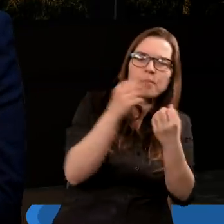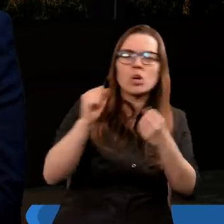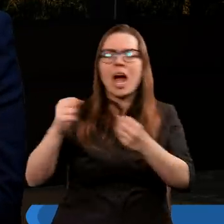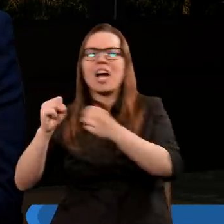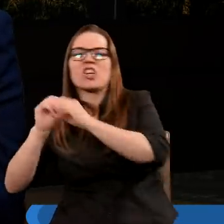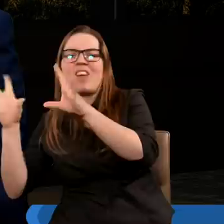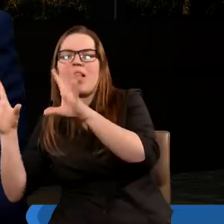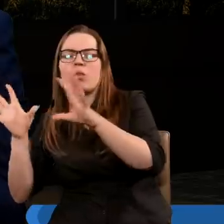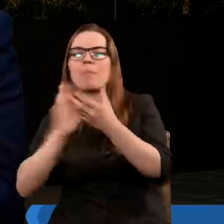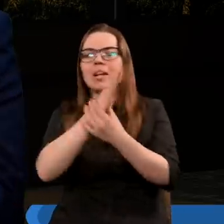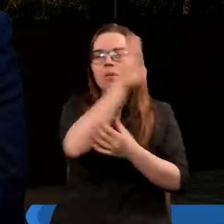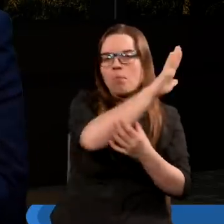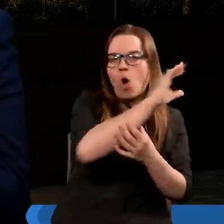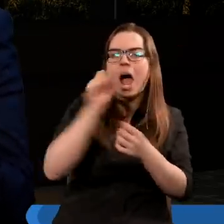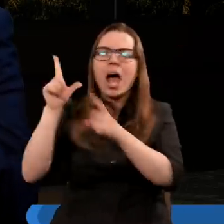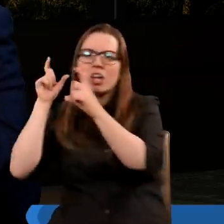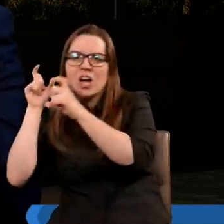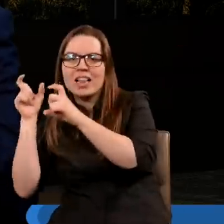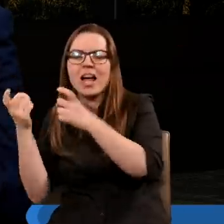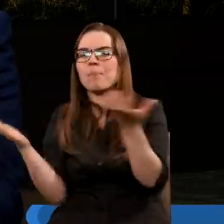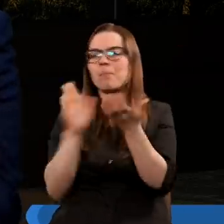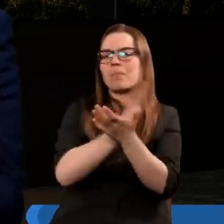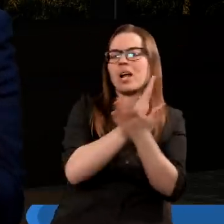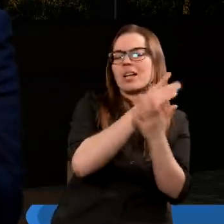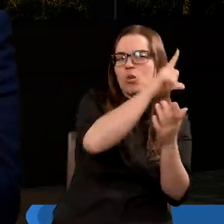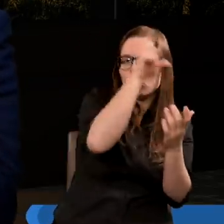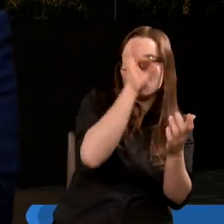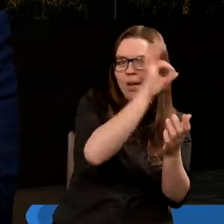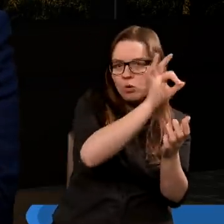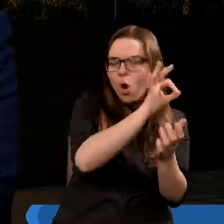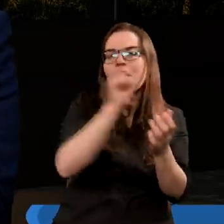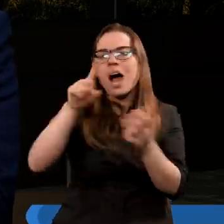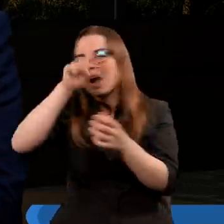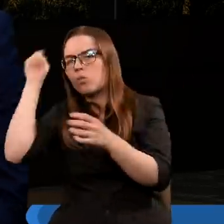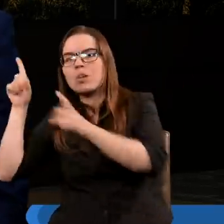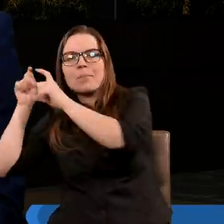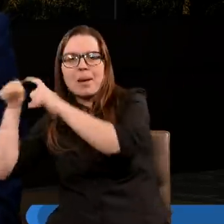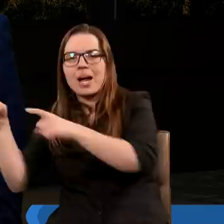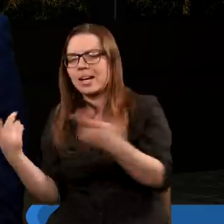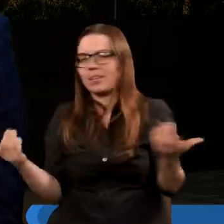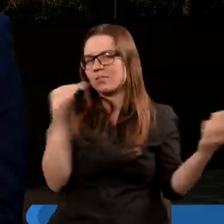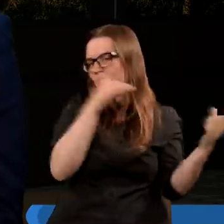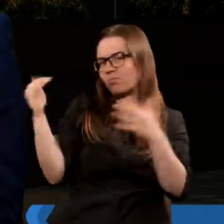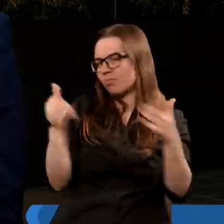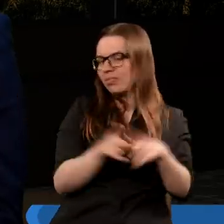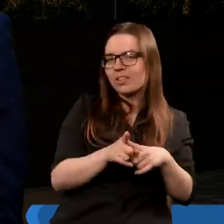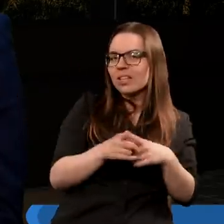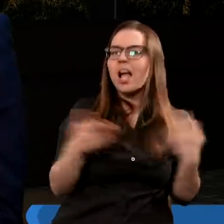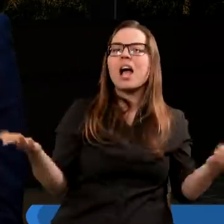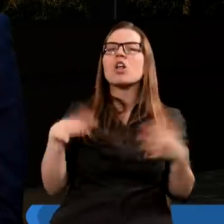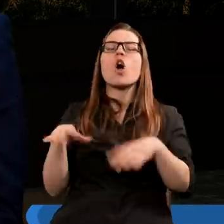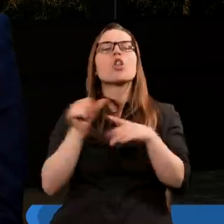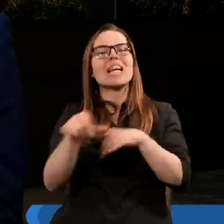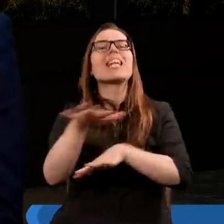światłości, tak? Między Bogiem, między szatanem, między Bożym ludem a diabelskim ludem, tak? Czy tutaj widzimy, że to jest typowo